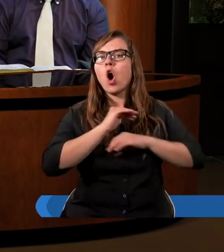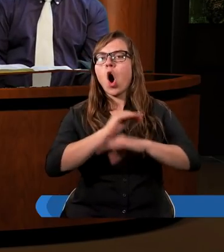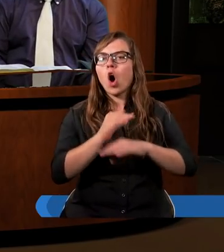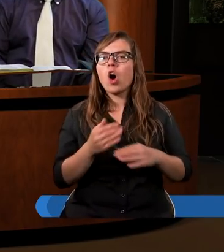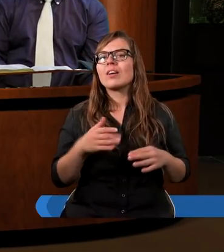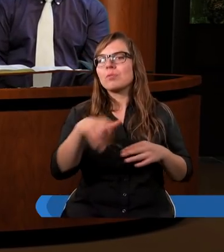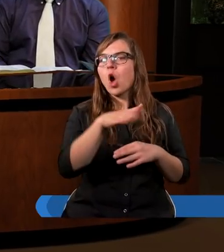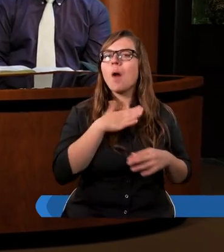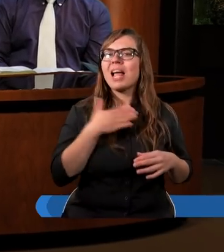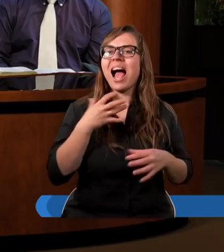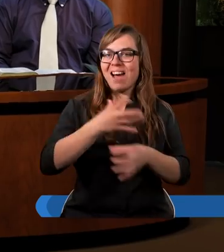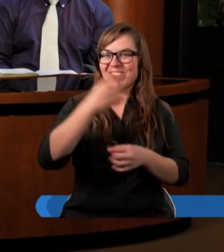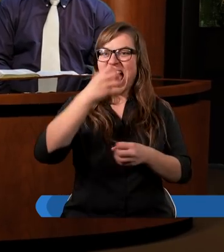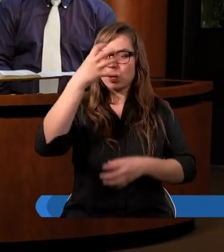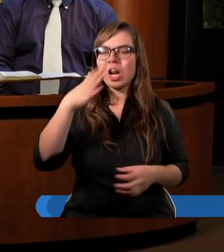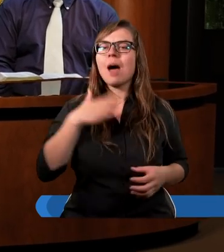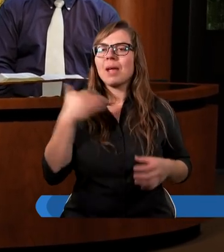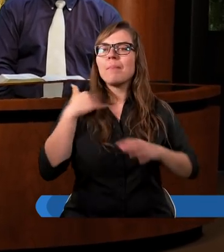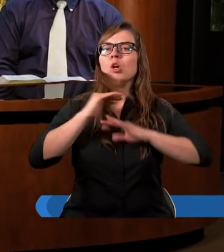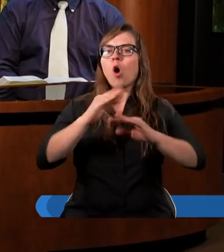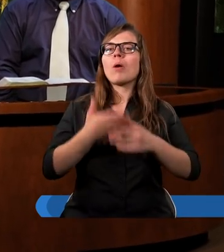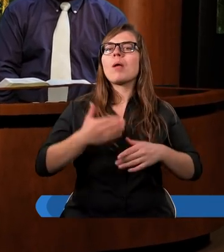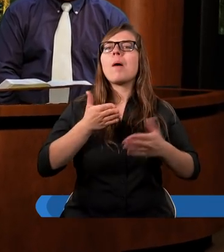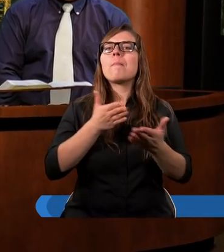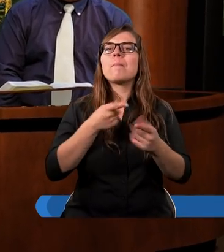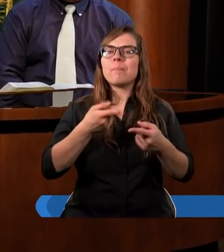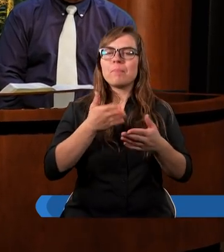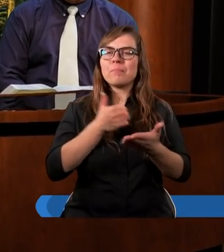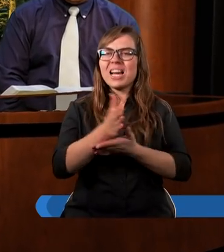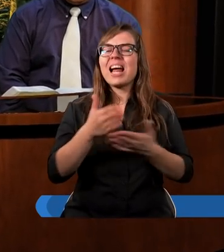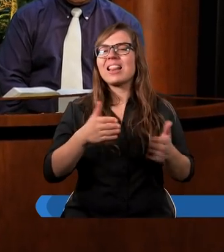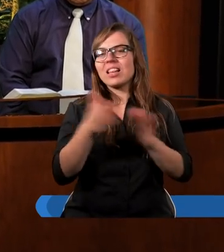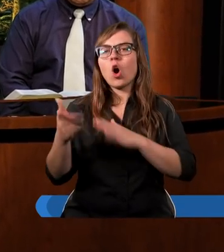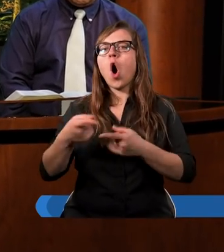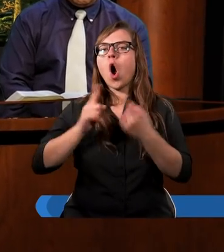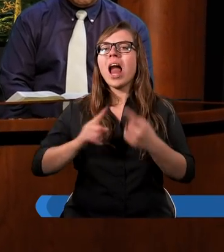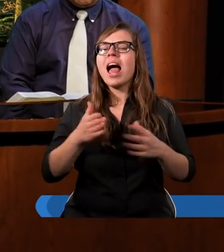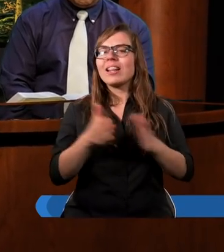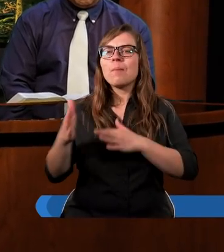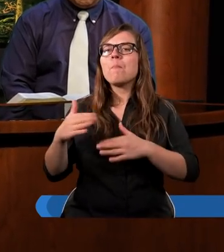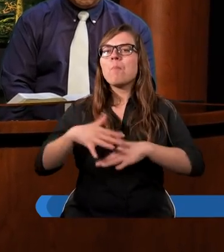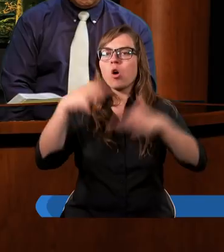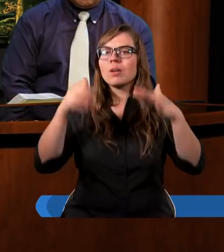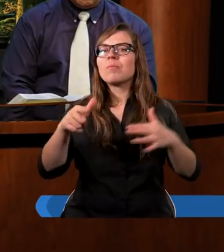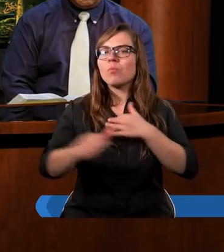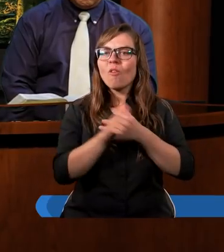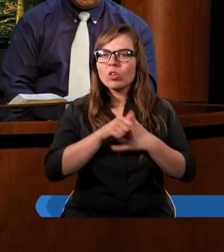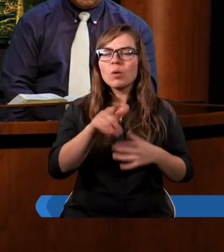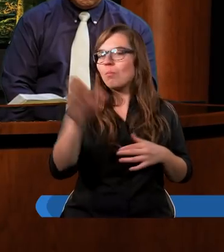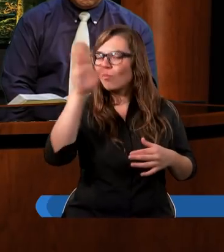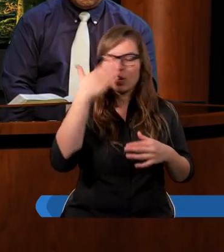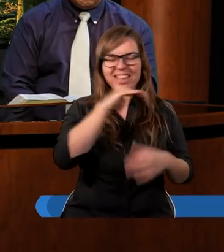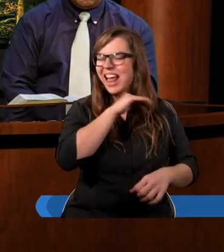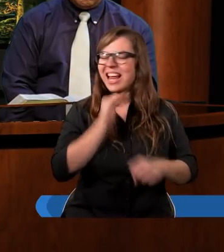to miała być ochrona przed kolejnym potopem, gdyby się wydarzył. Spowodowała, że Bóg się nie